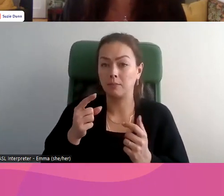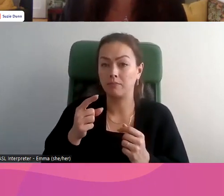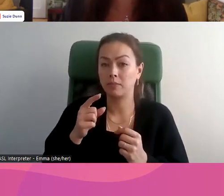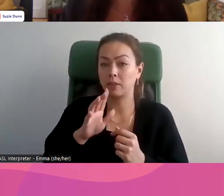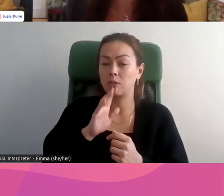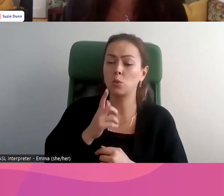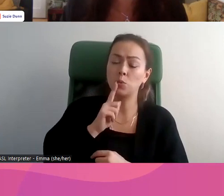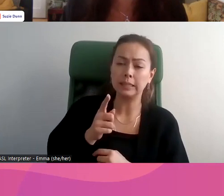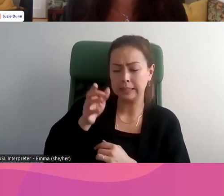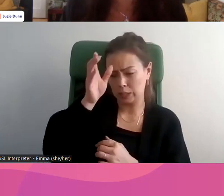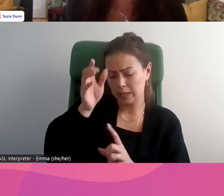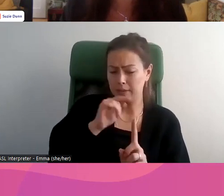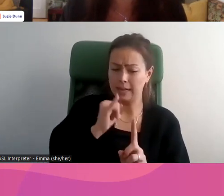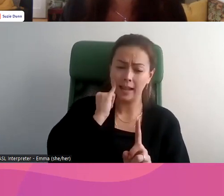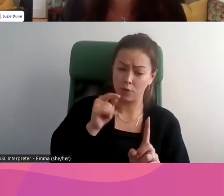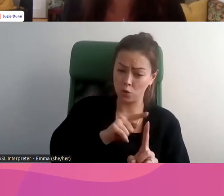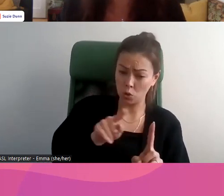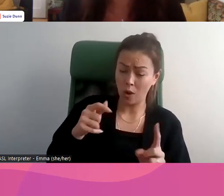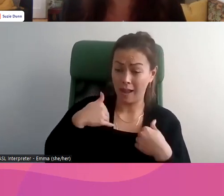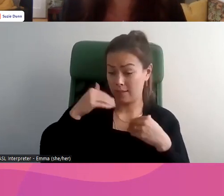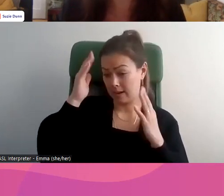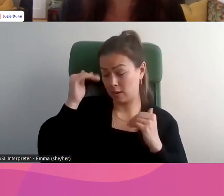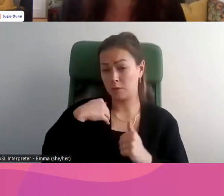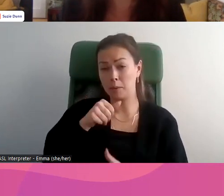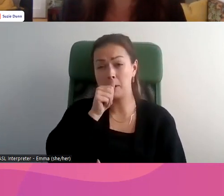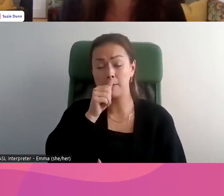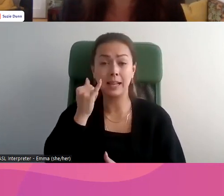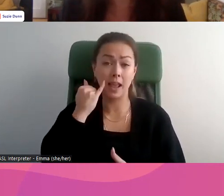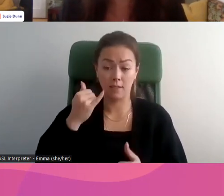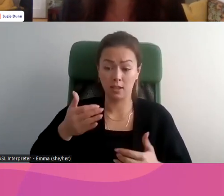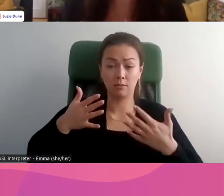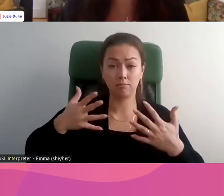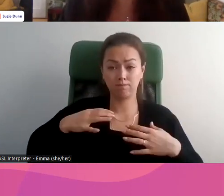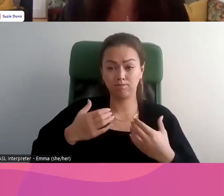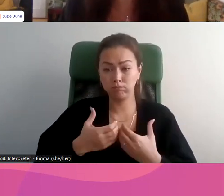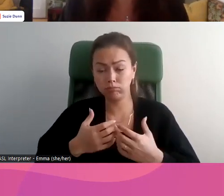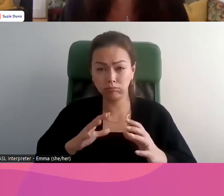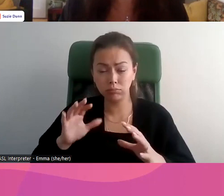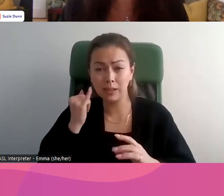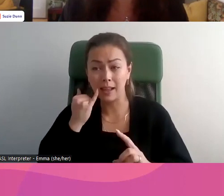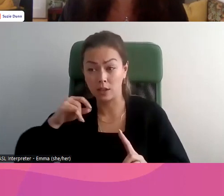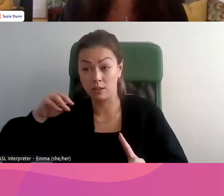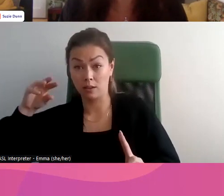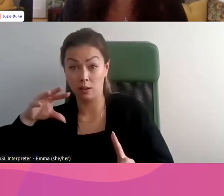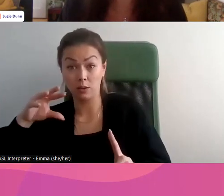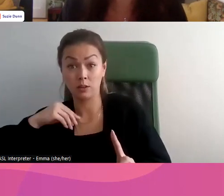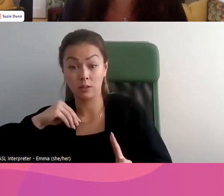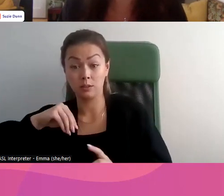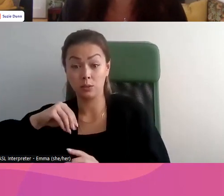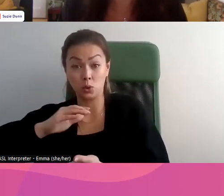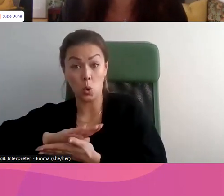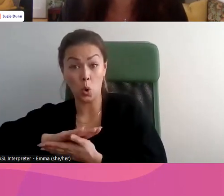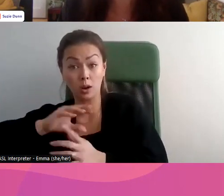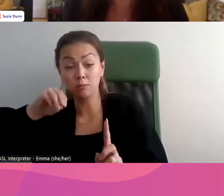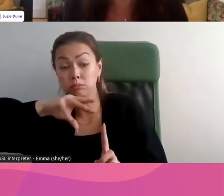Et donc, est-ce que les filles peuvent s'attendre à la protection de leur vie privée? Et la